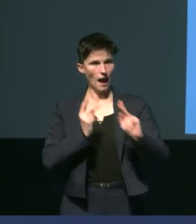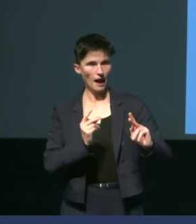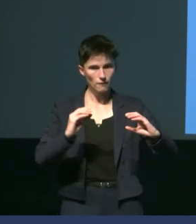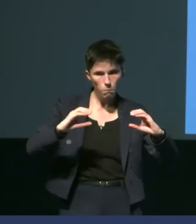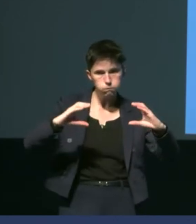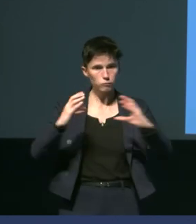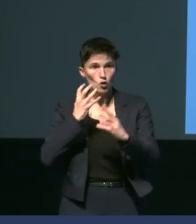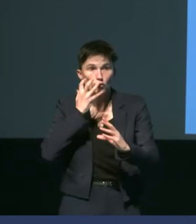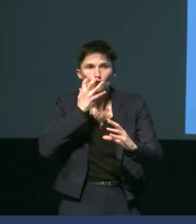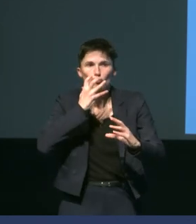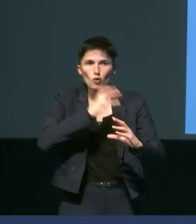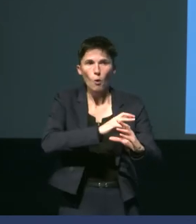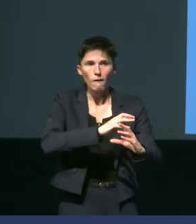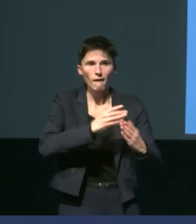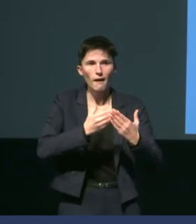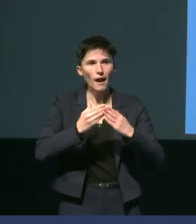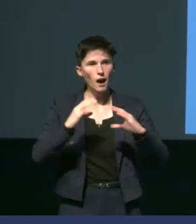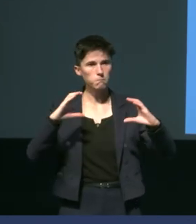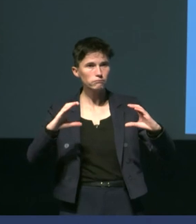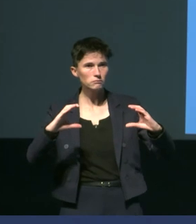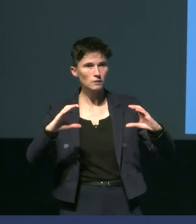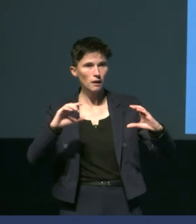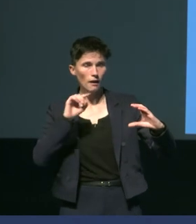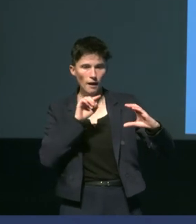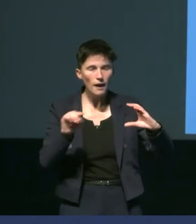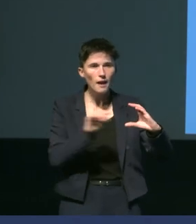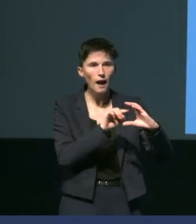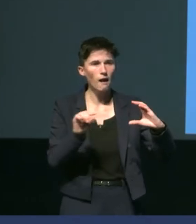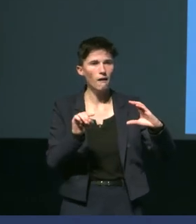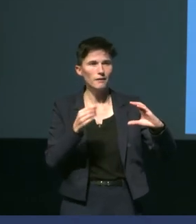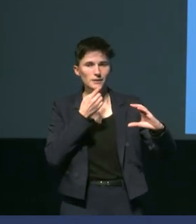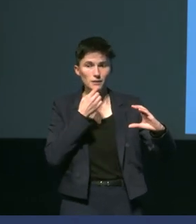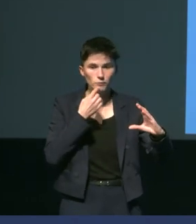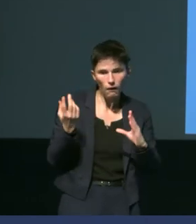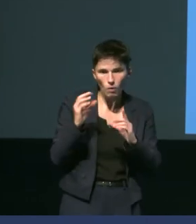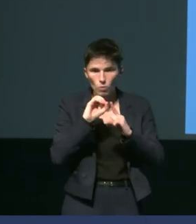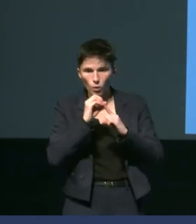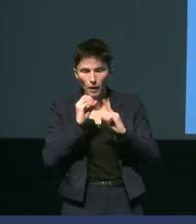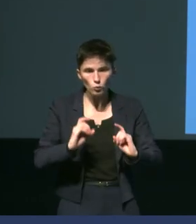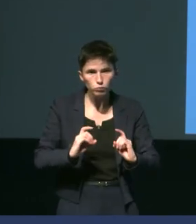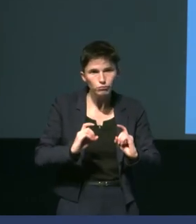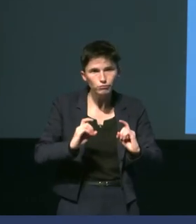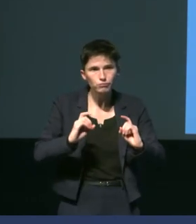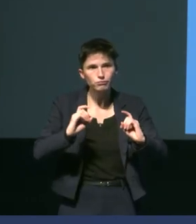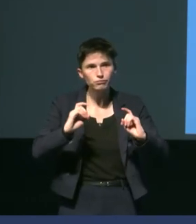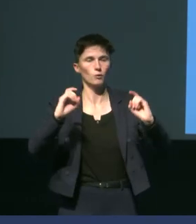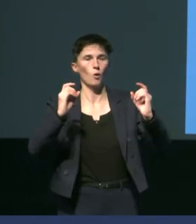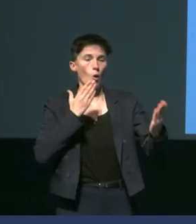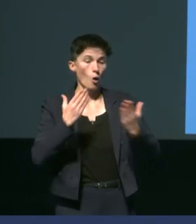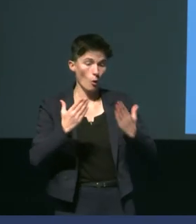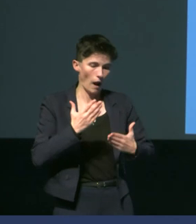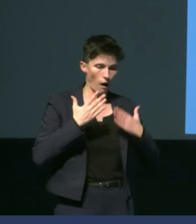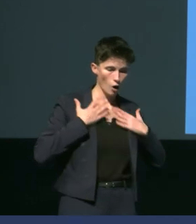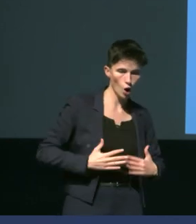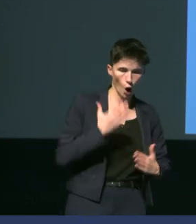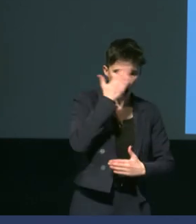le tissu va devenir plus chaud et on va avoir un gradient de température qui va être plus important c'est à dire que la différence entre le corps de l'animal